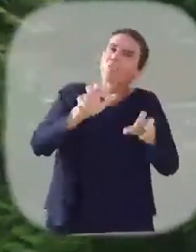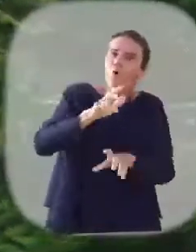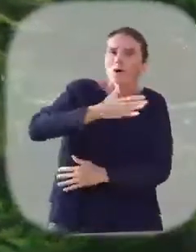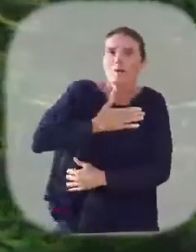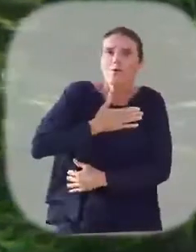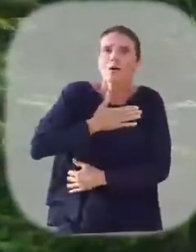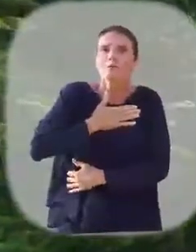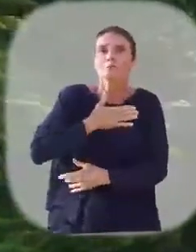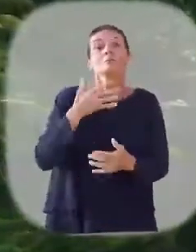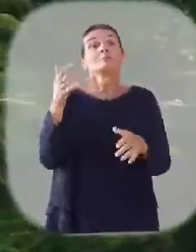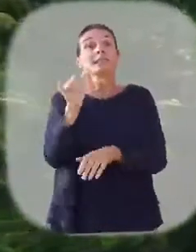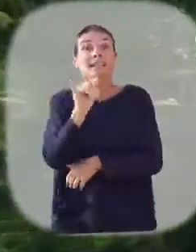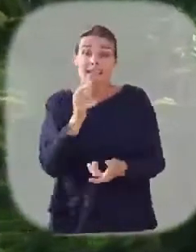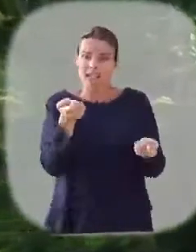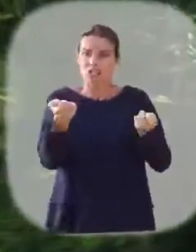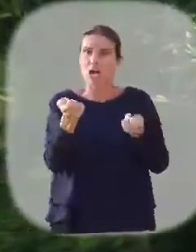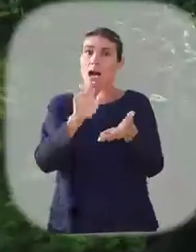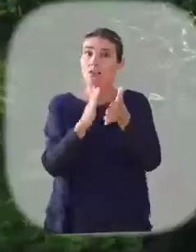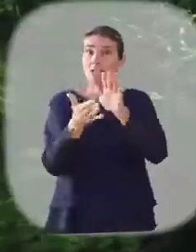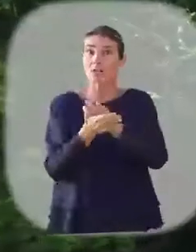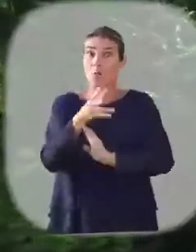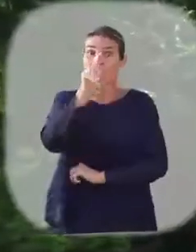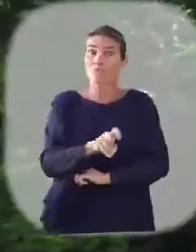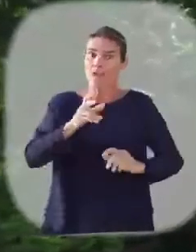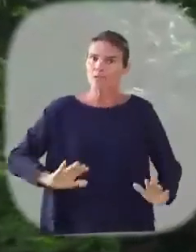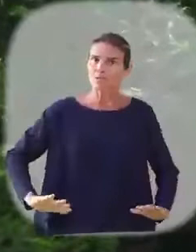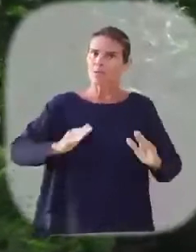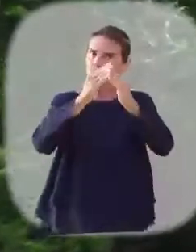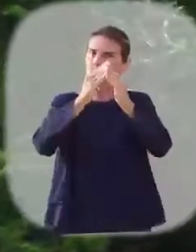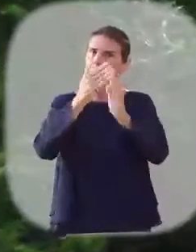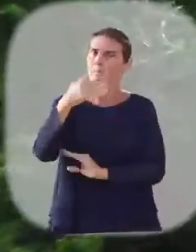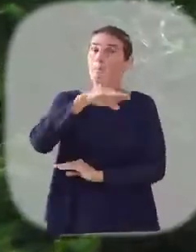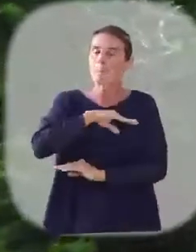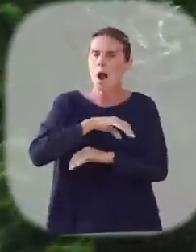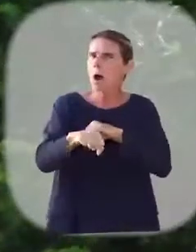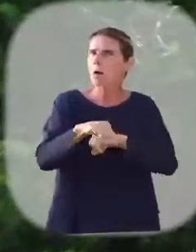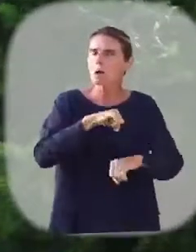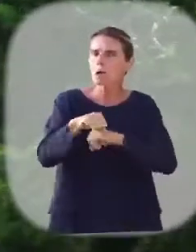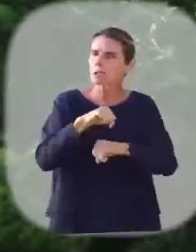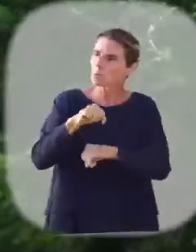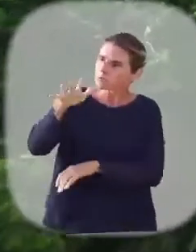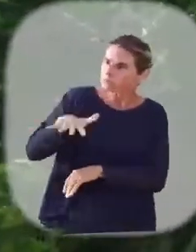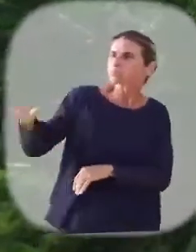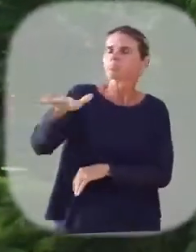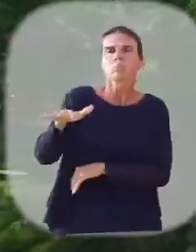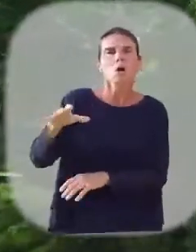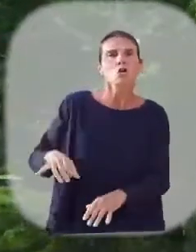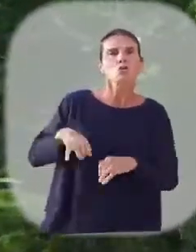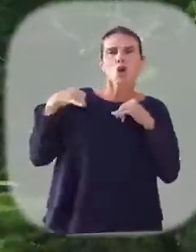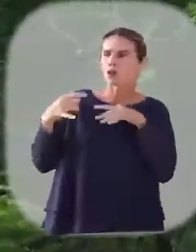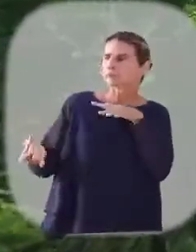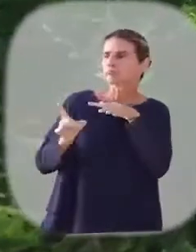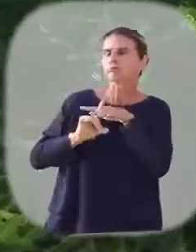C'est géré par l'association La Verte Vallée, qui s'attèle à ouvrir le champ des possibles à des Guadeloupéens